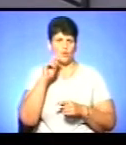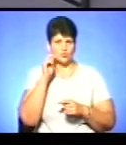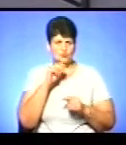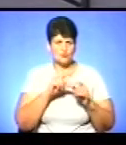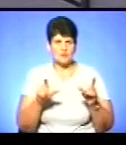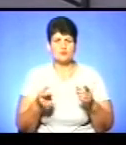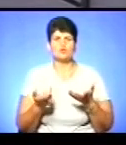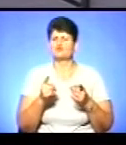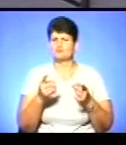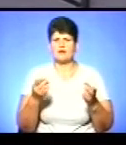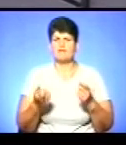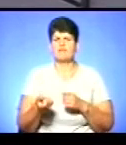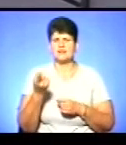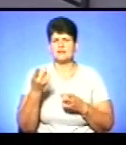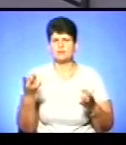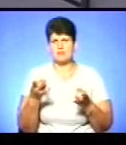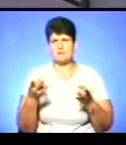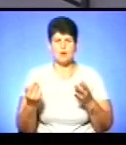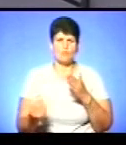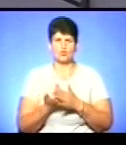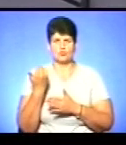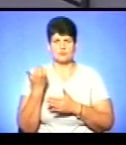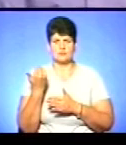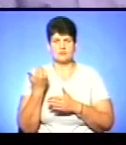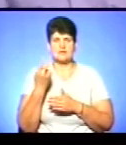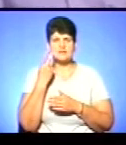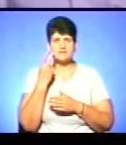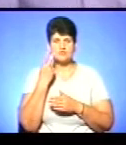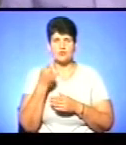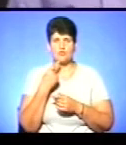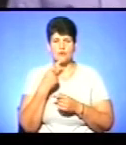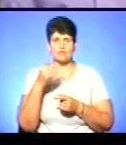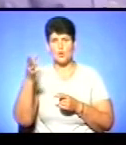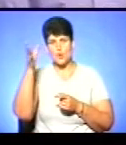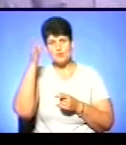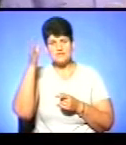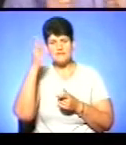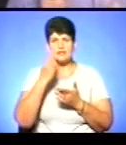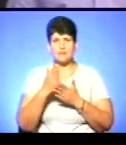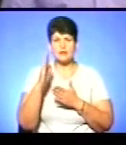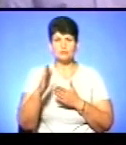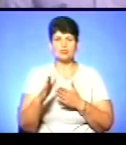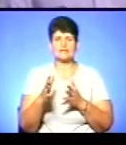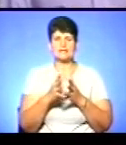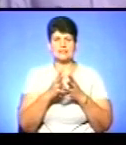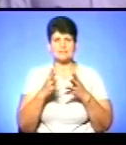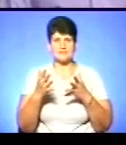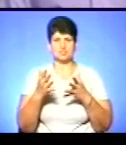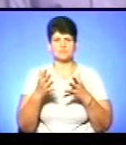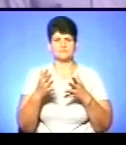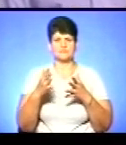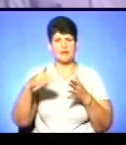чому така виникла потреба в оновленні? Як завжди я говорив, що освіта має бути найбільш гнучкою сферою